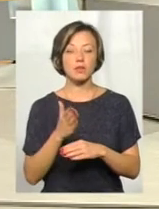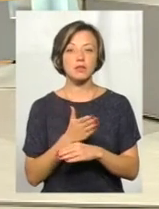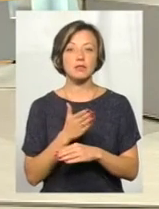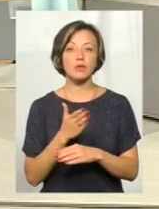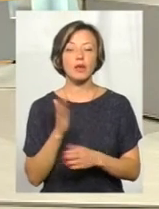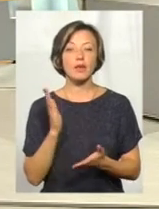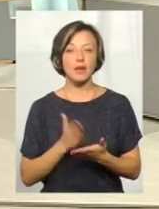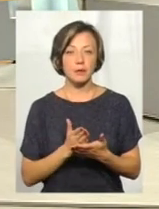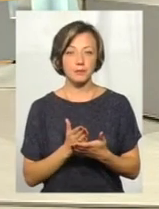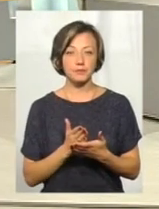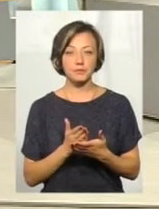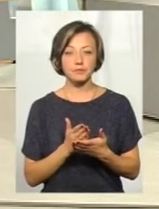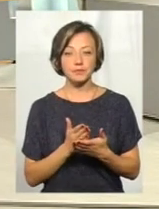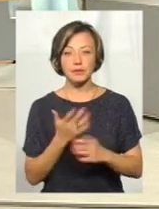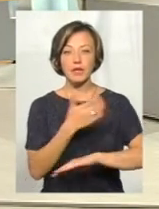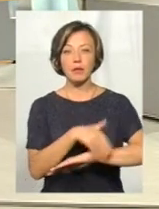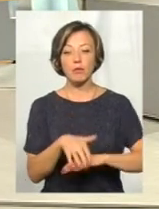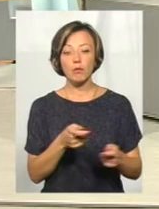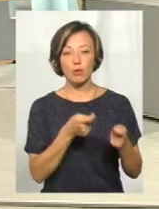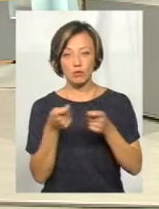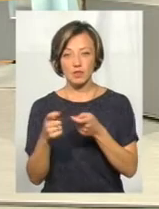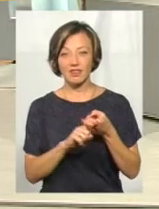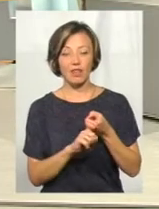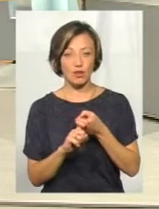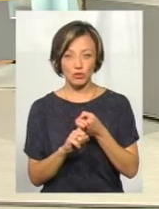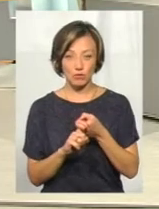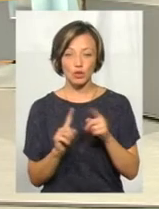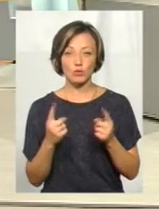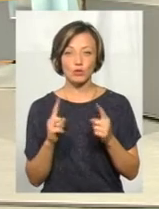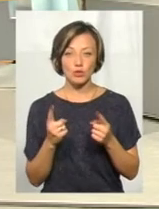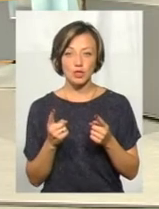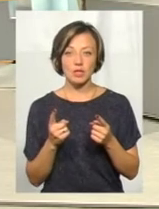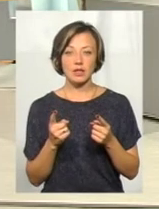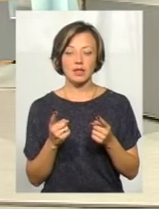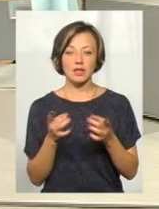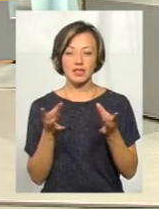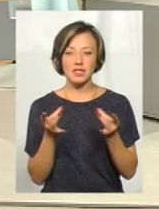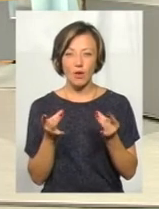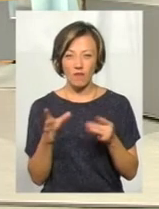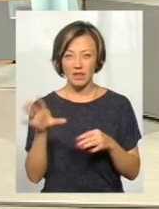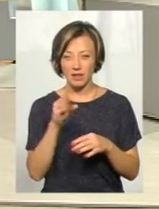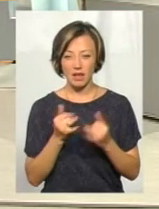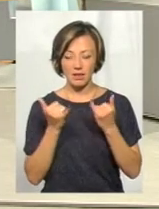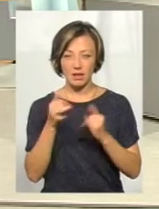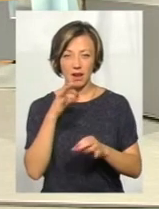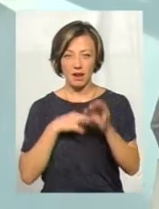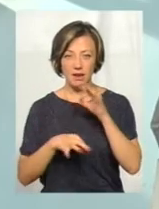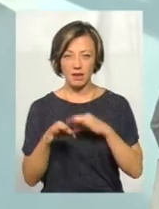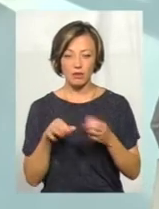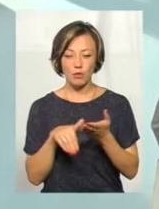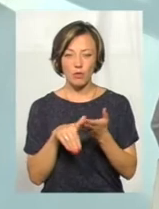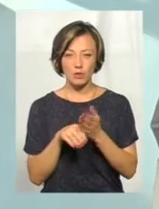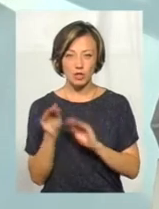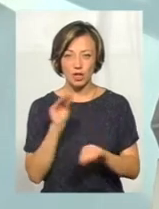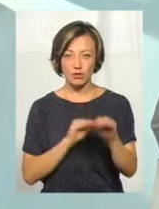воно є імпортозалежним, тому що і субстанції, і допоміжні